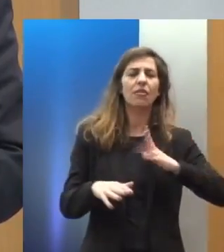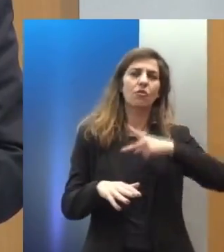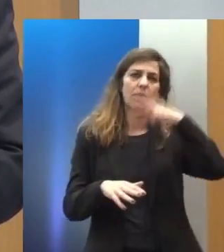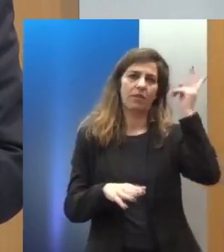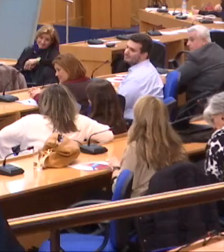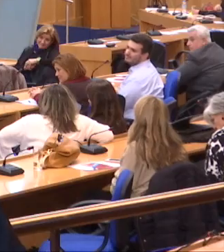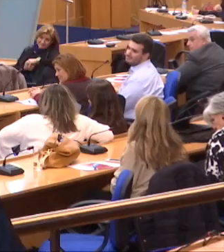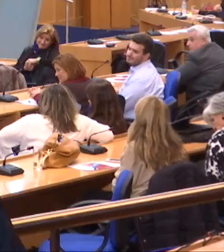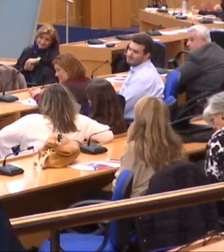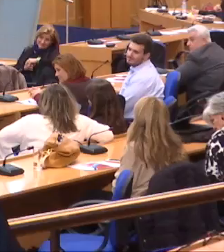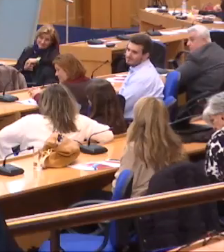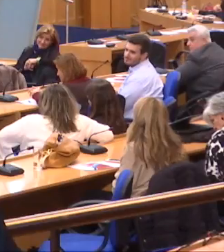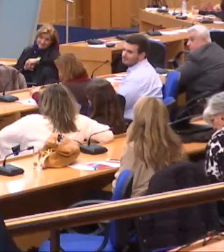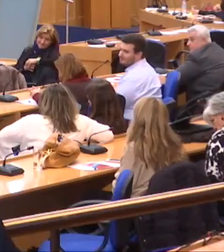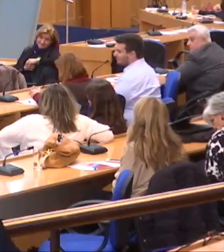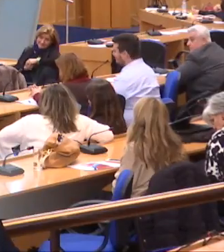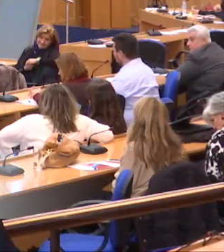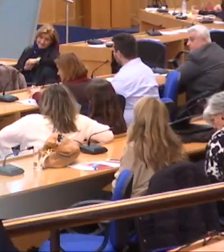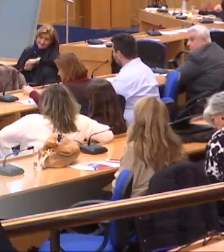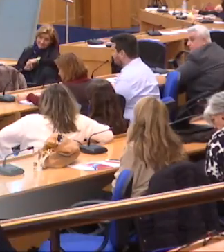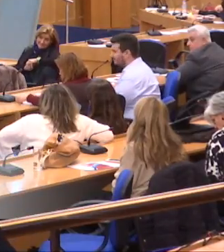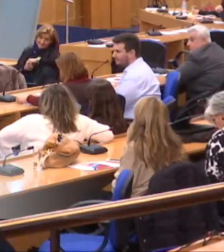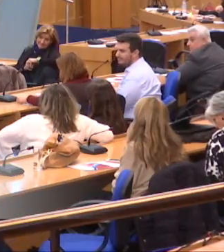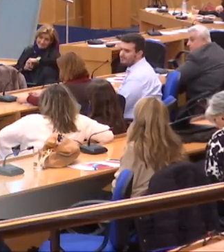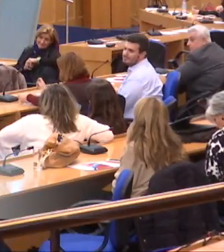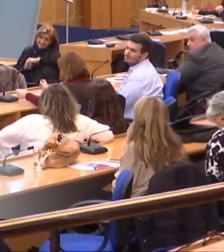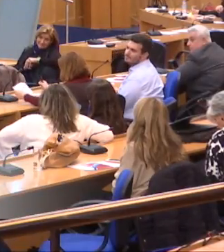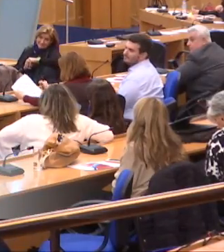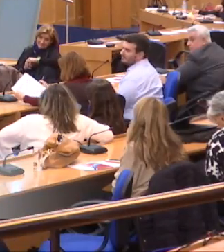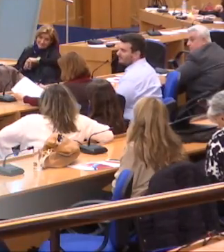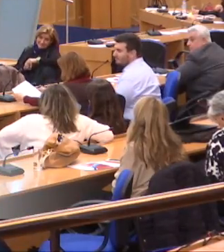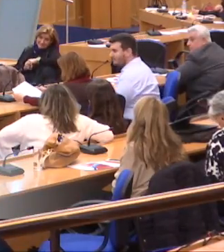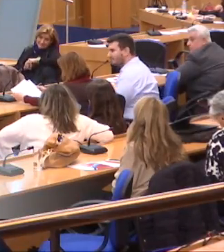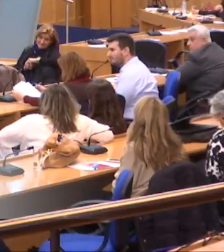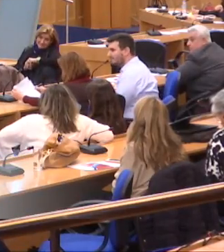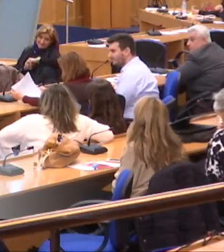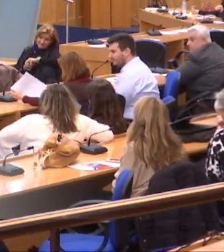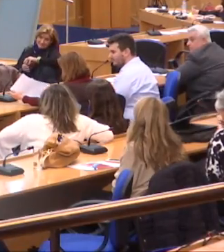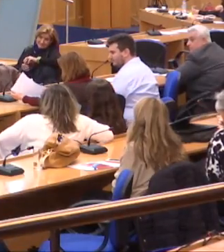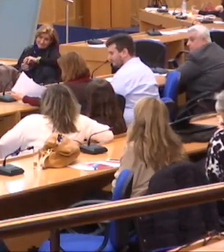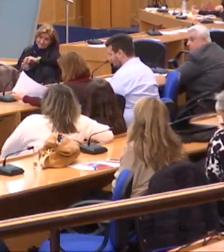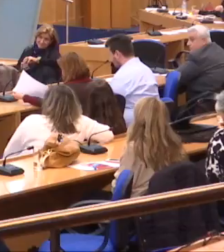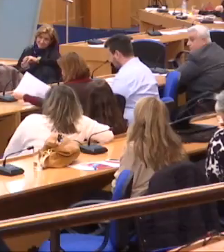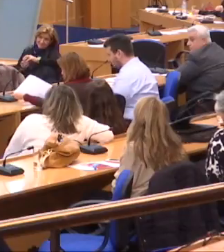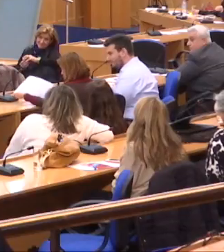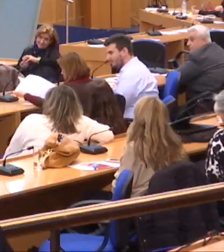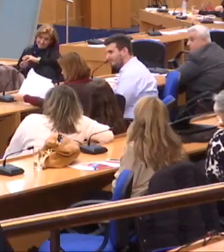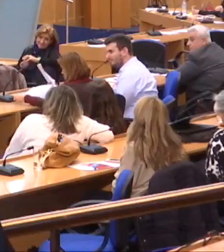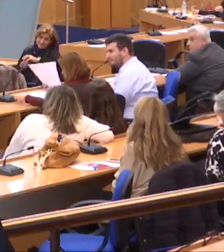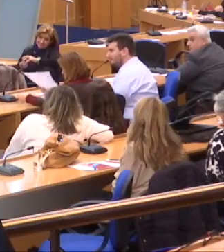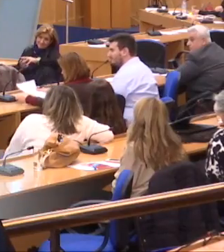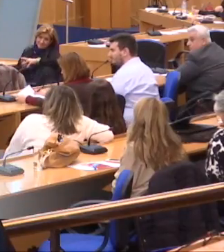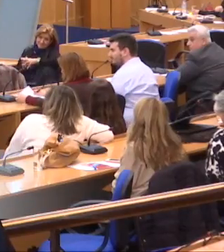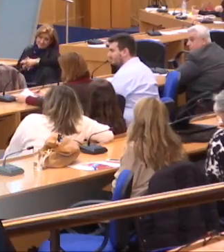δικαιωμάτων. Σε ποιο βαθμό καταπατούνται τα δικαιώματα του ανθρώπου στις μέρες μας, πόσο επηρεάζουν την καθημερινότητά μας